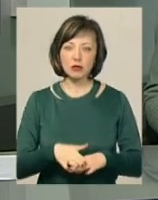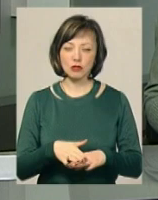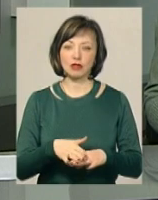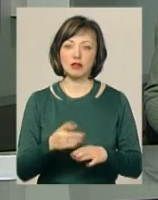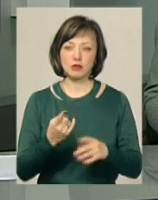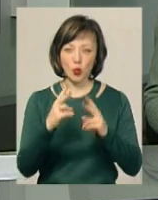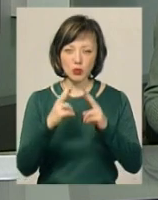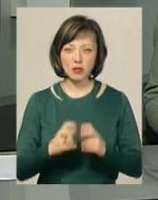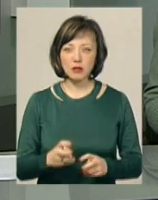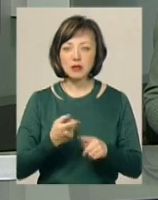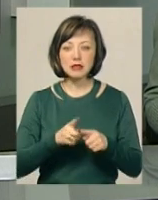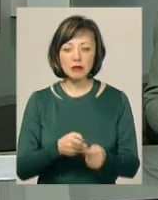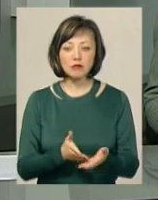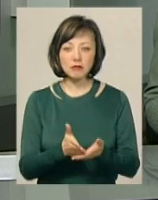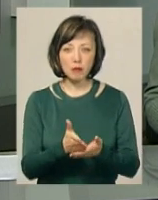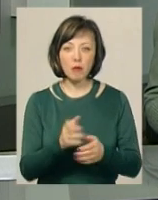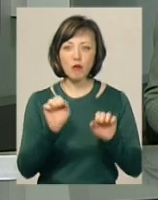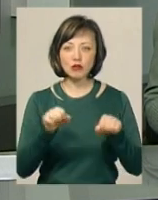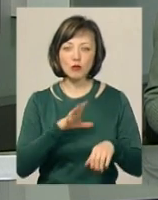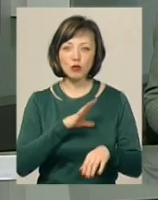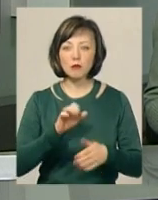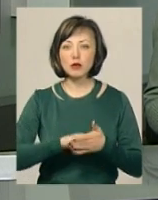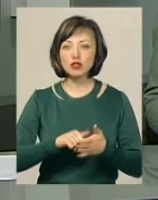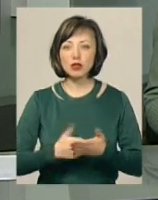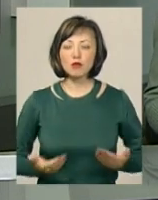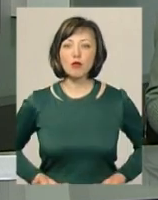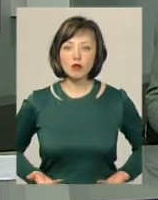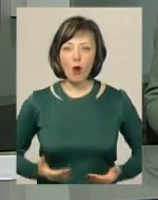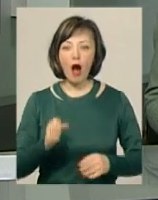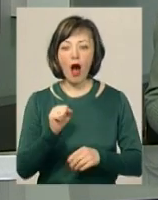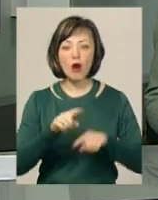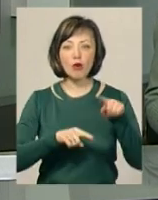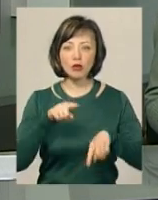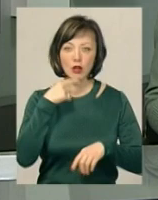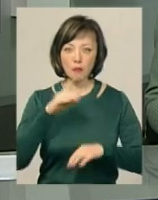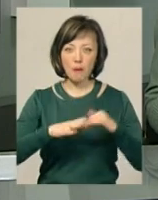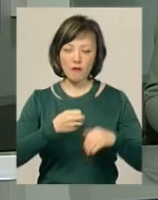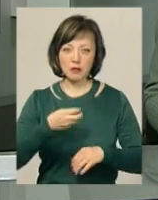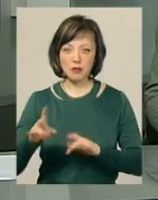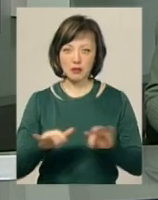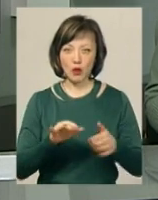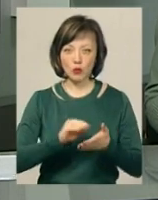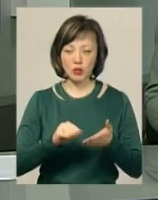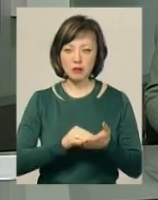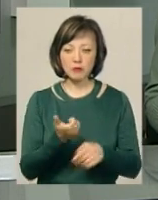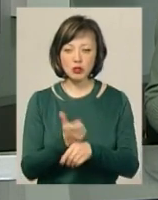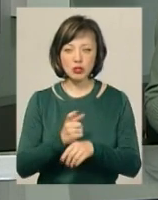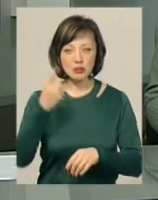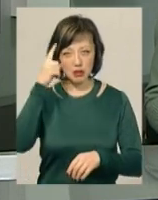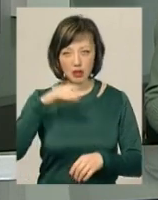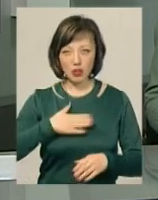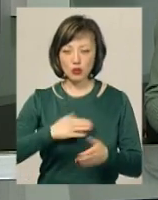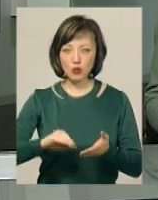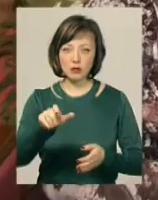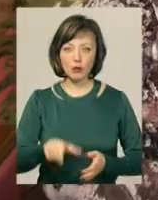схиляються до версії вбивства на побутовому ґрунті, родичі ж вбачають причину у професійній діяльності журналістки. Більше знає Світлана Русіна.